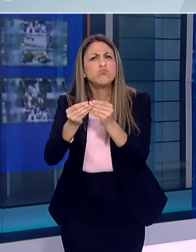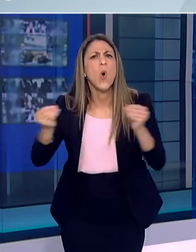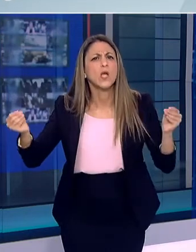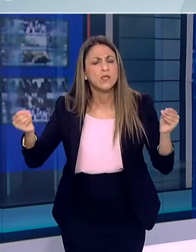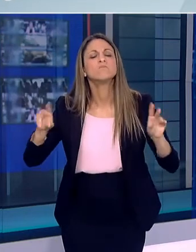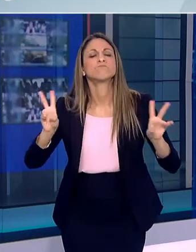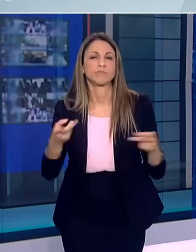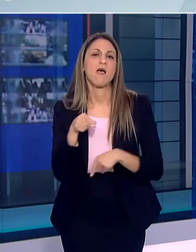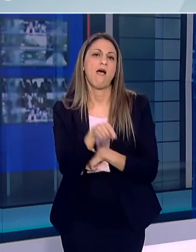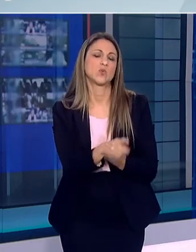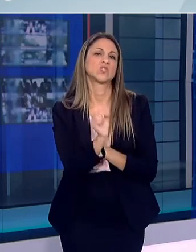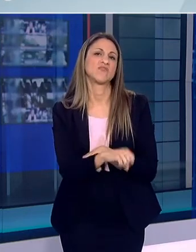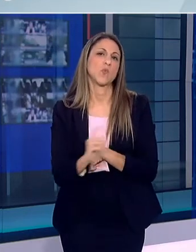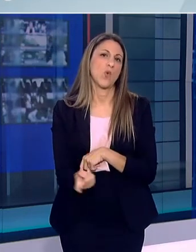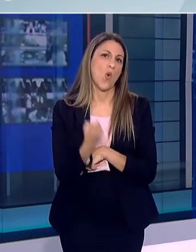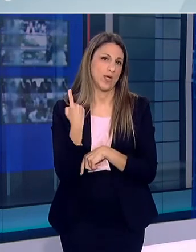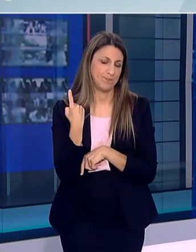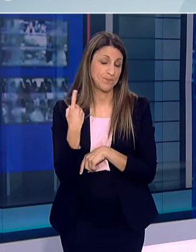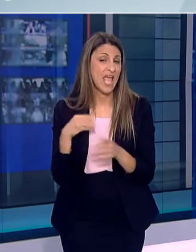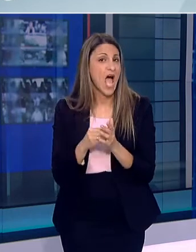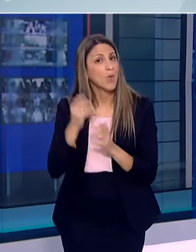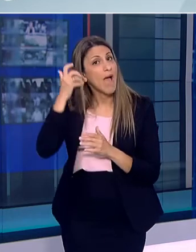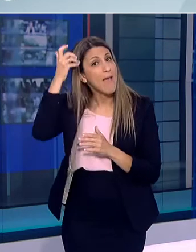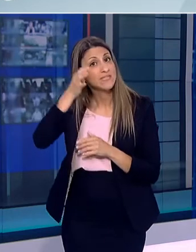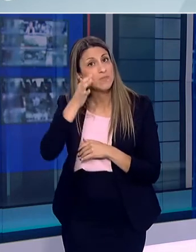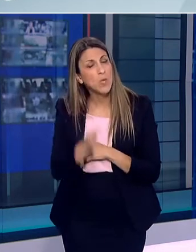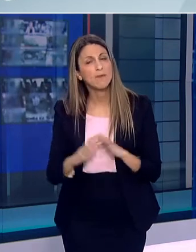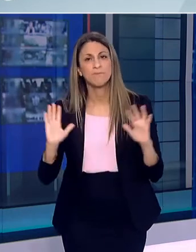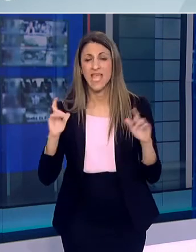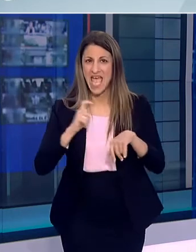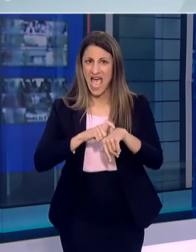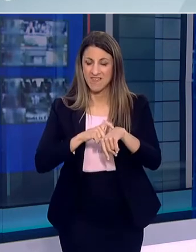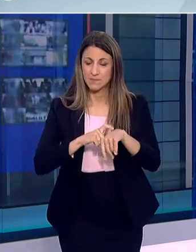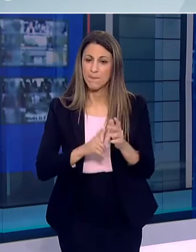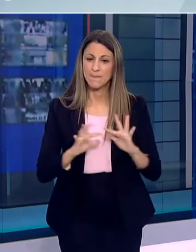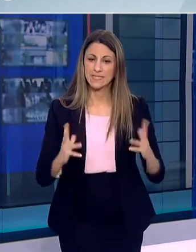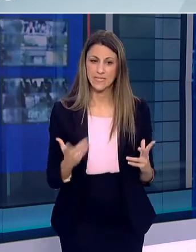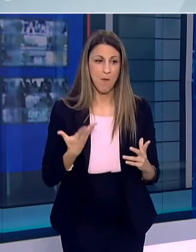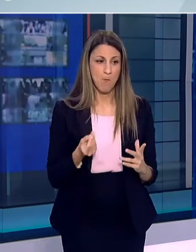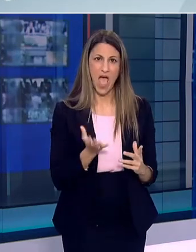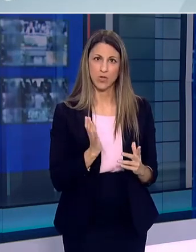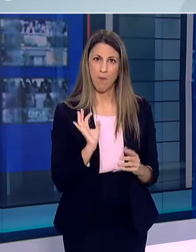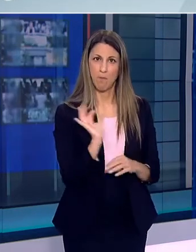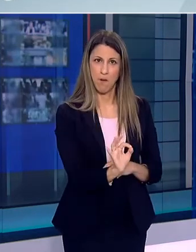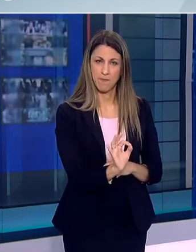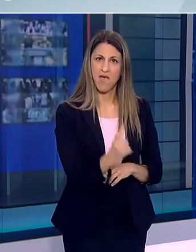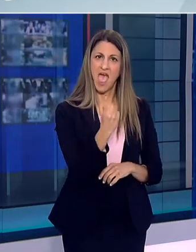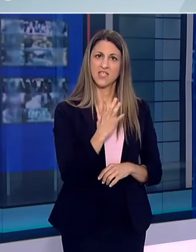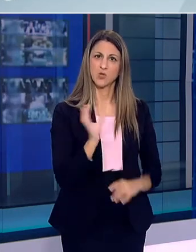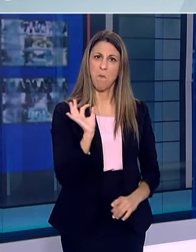Μάλιστα από κάποιες μαθηματικές εκτιμήσεις των ίδιων επιστημόνων υπολογίζεται πως δεν χρειάζεται να είναι πολύ ημολυσμένη σε αυτούς τους χώρους